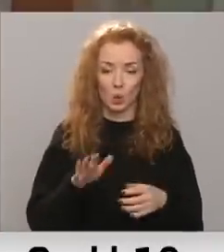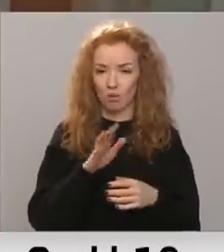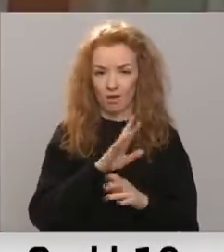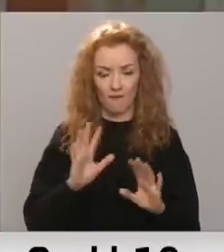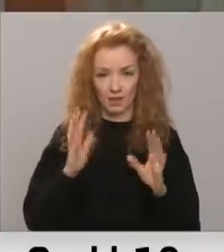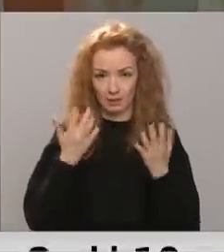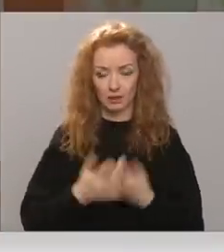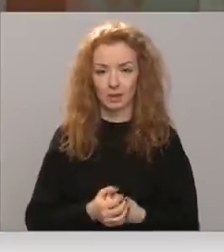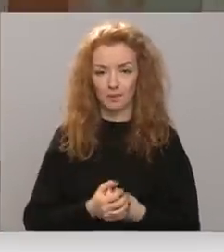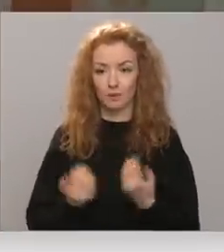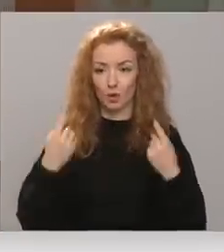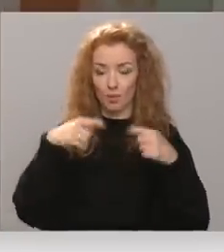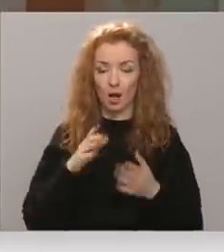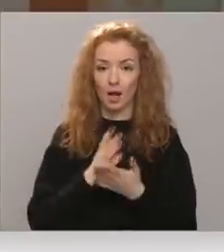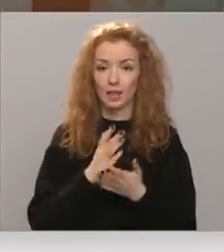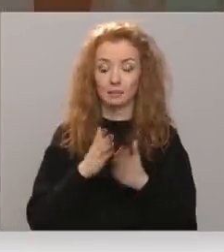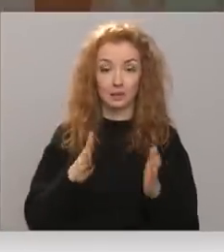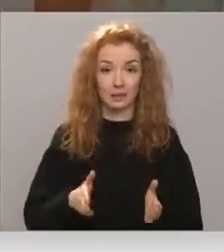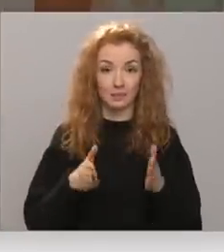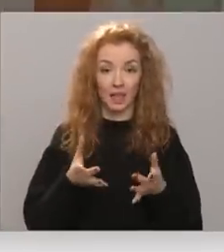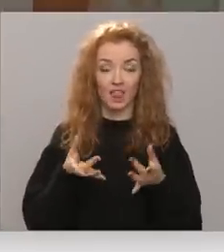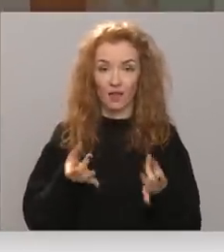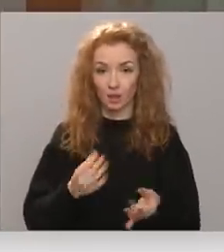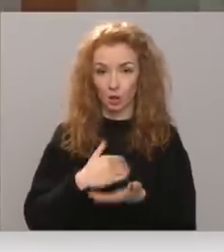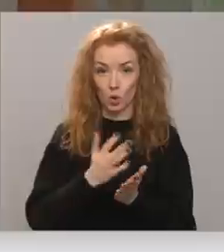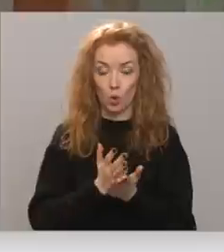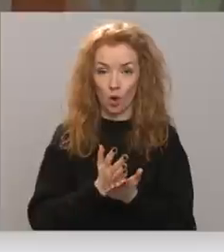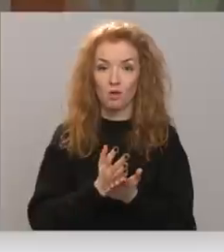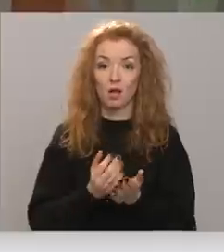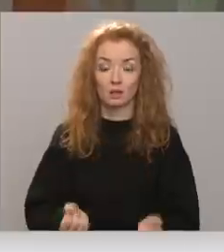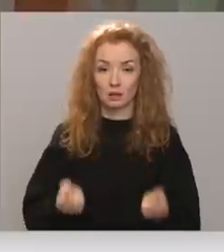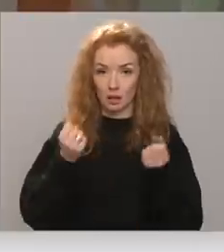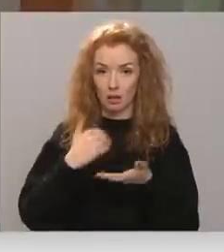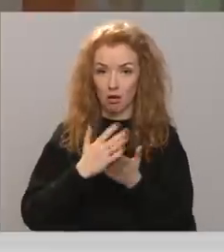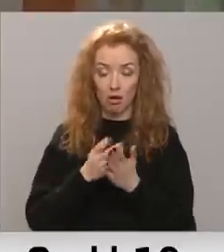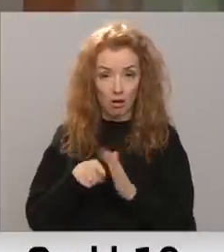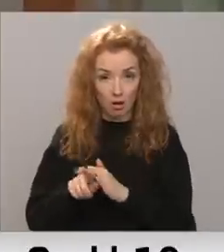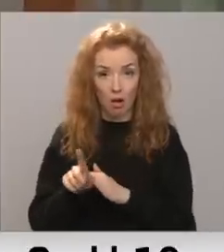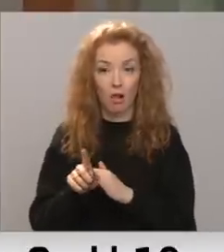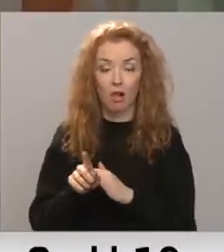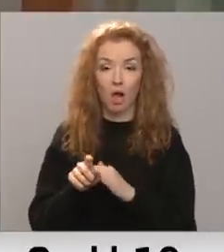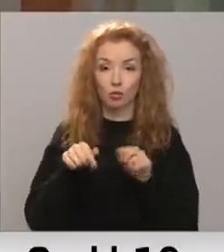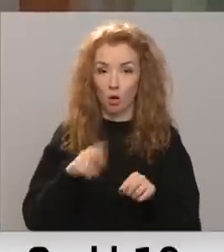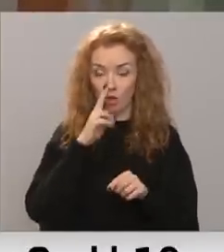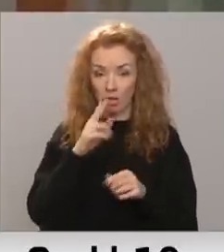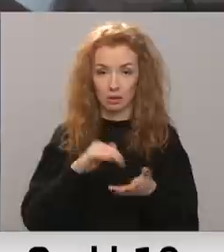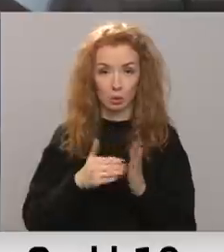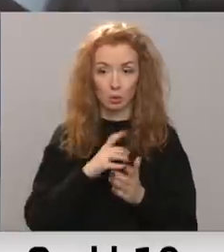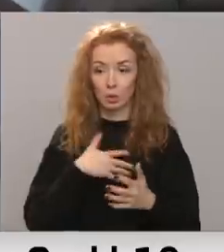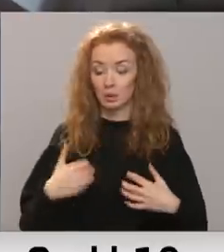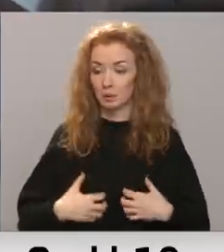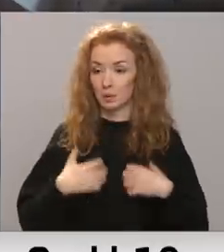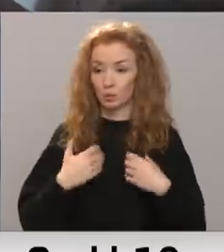Šobrīd atrodamies Daugavpils reģionālā slimnīcas infekcijas nodaļas intensīvās terapijas daļā. Šonadēļ situācija ir dramatiska.